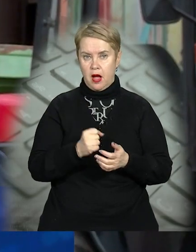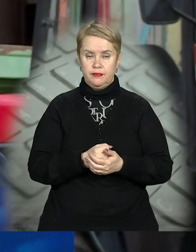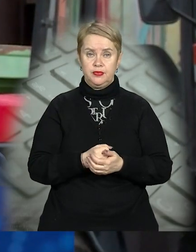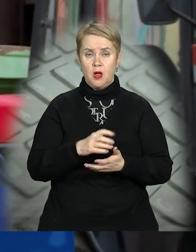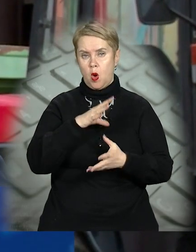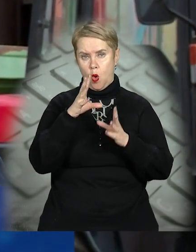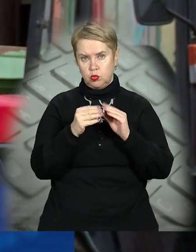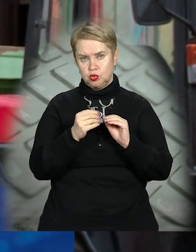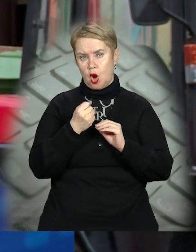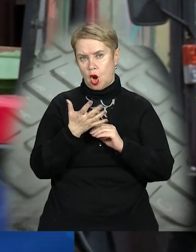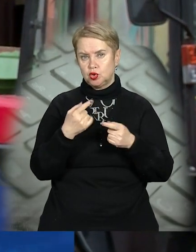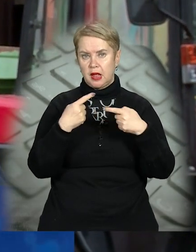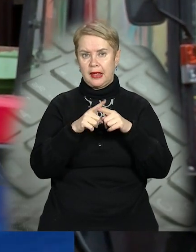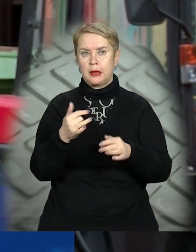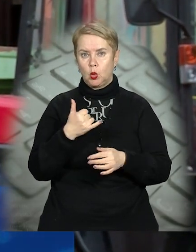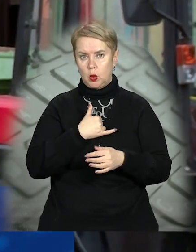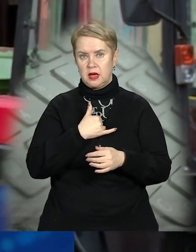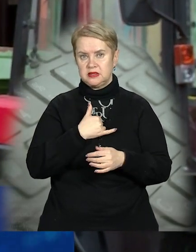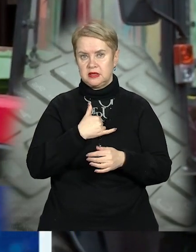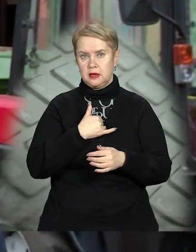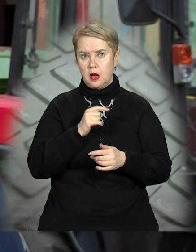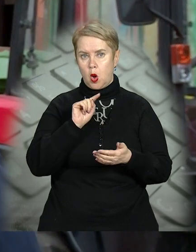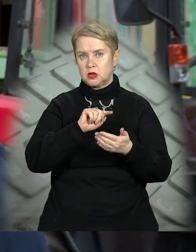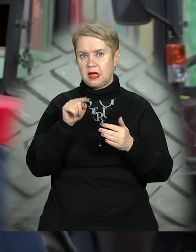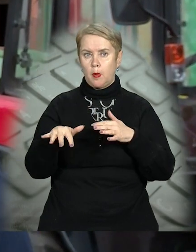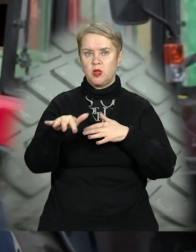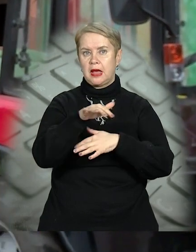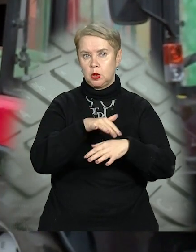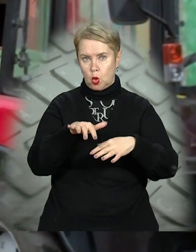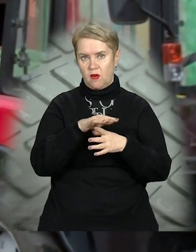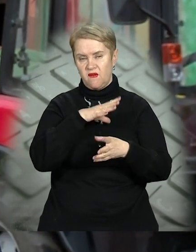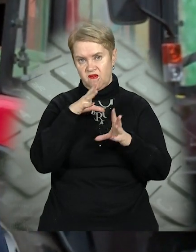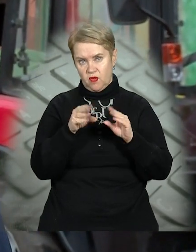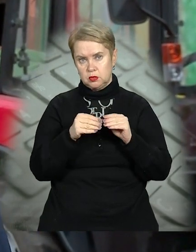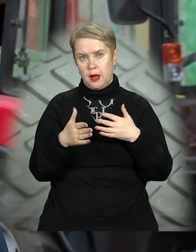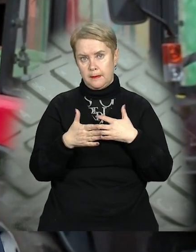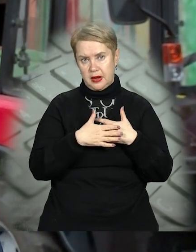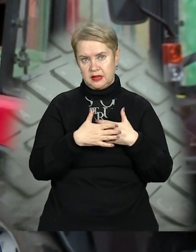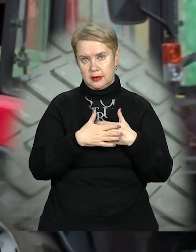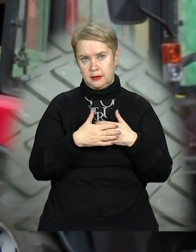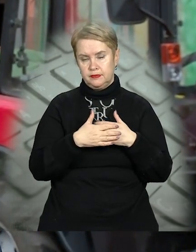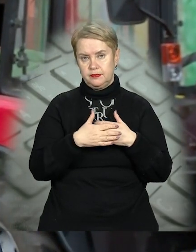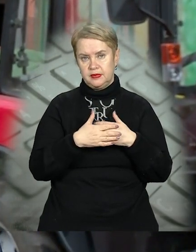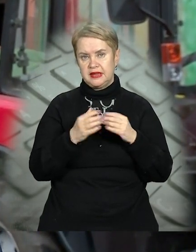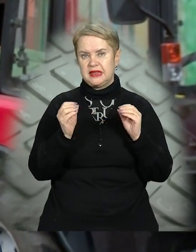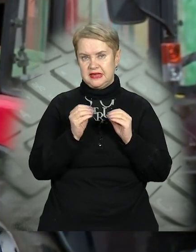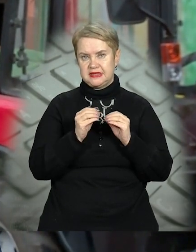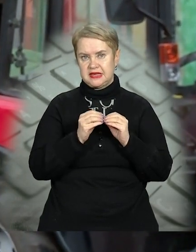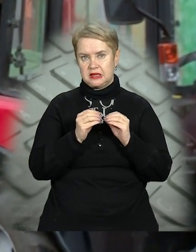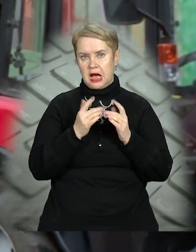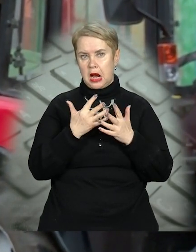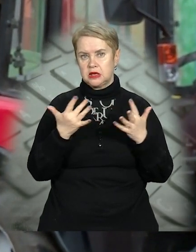Об'єдне кількість техніки у нас розтроєточено по територіям. В принципі, це порядка, як мінімум, десятка